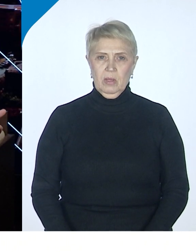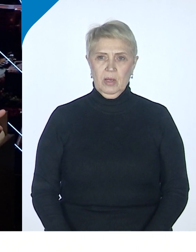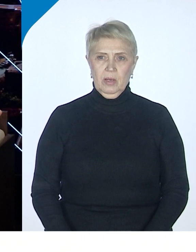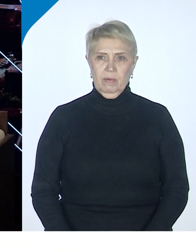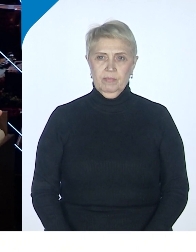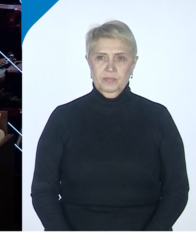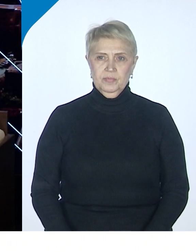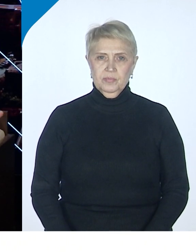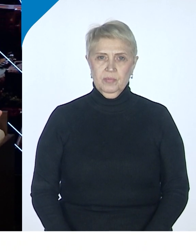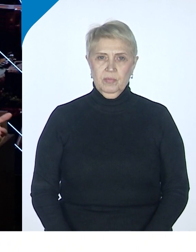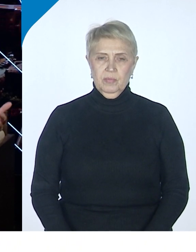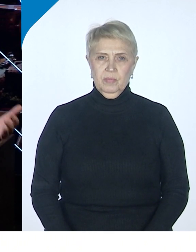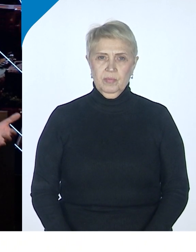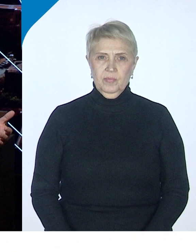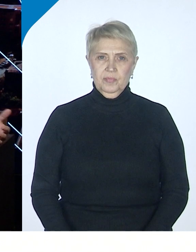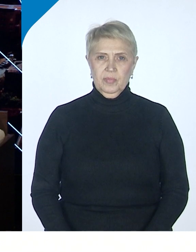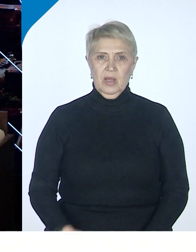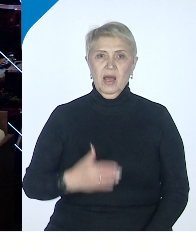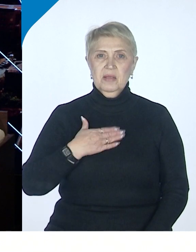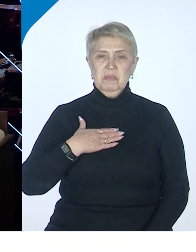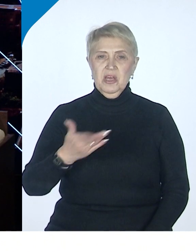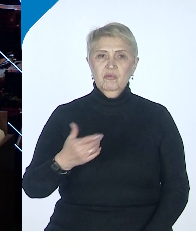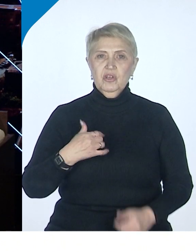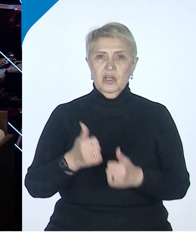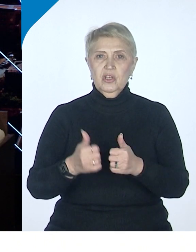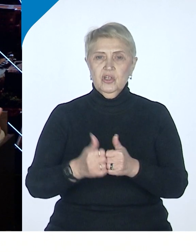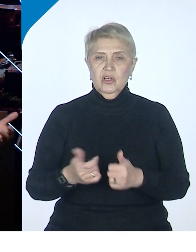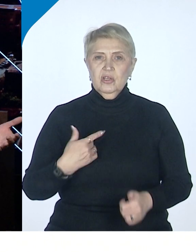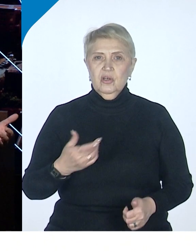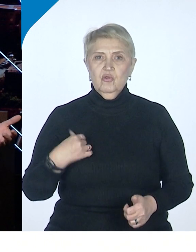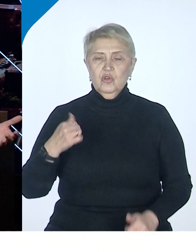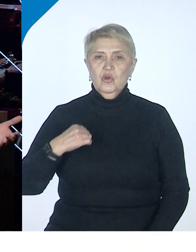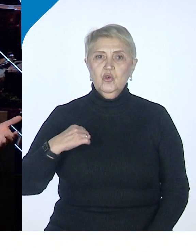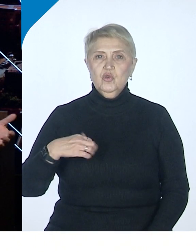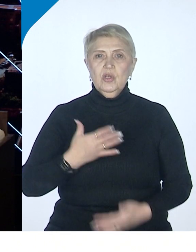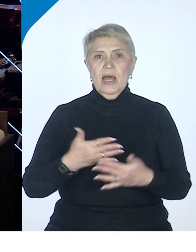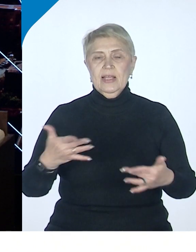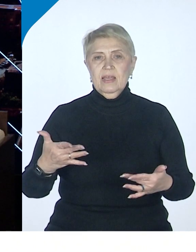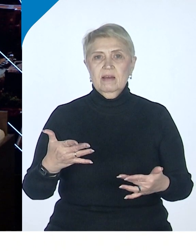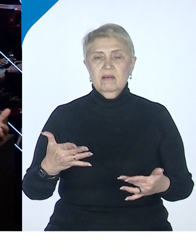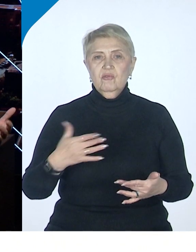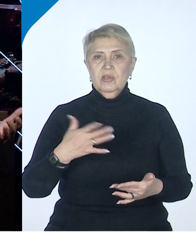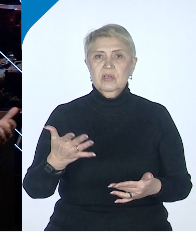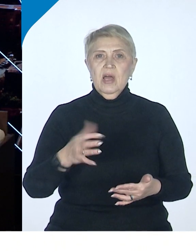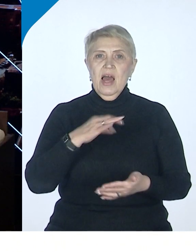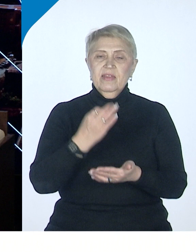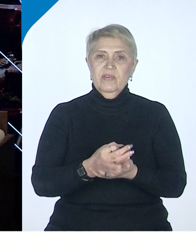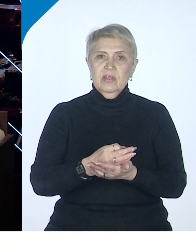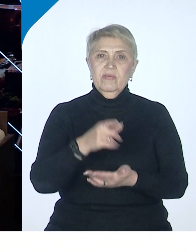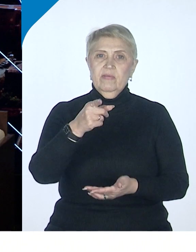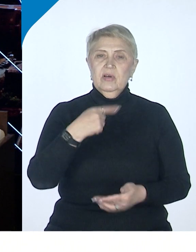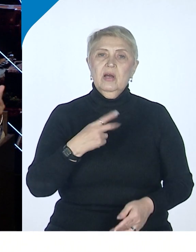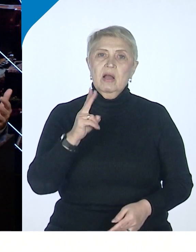От меня часто ждут вот таких вот рецептов. Конечно, Павел Александрович. А от кого, если не от вас? Как вы видите